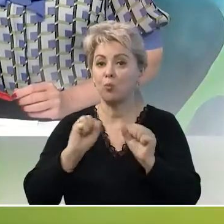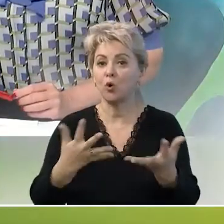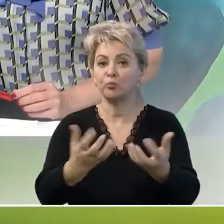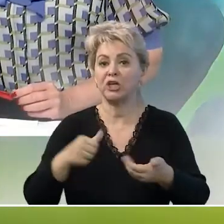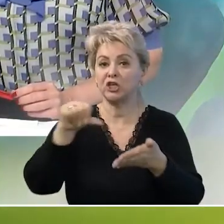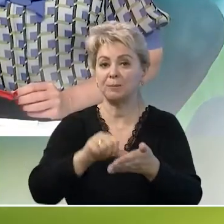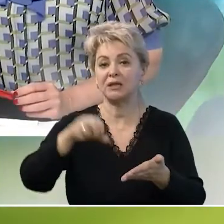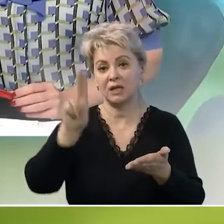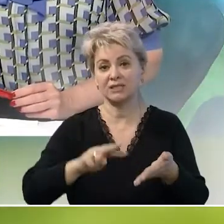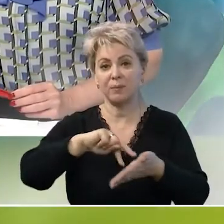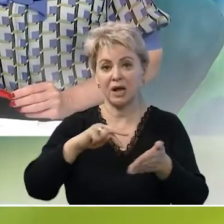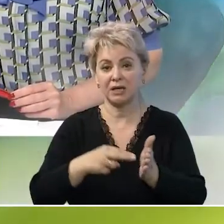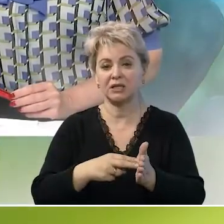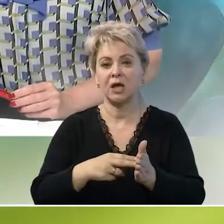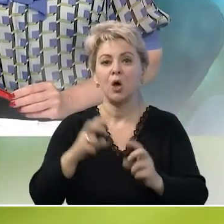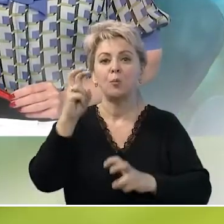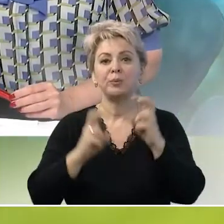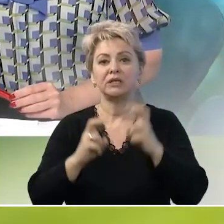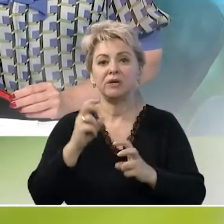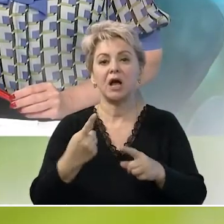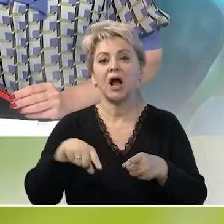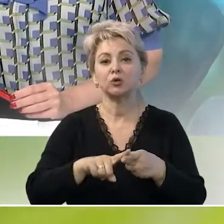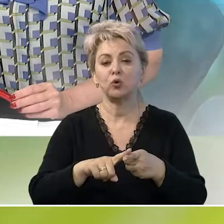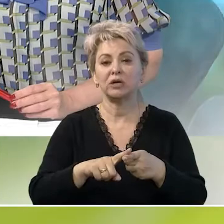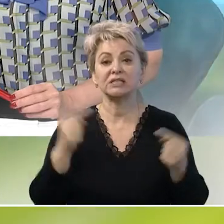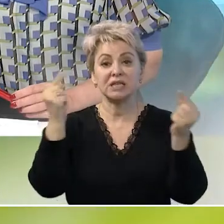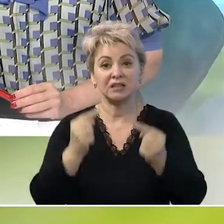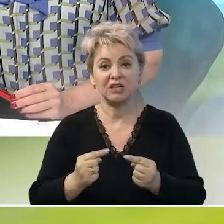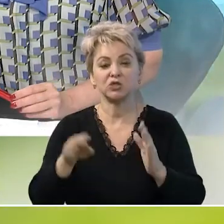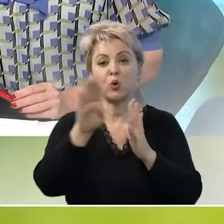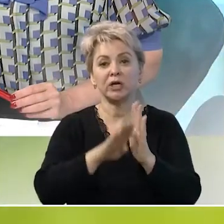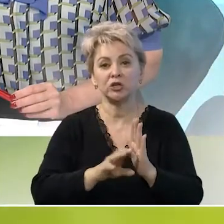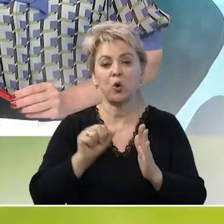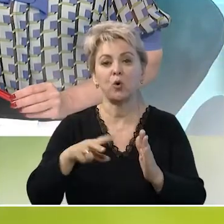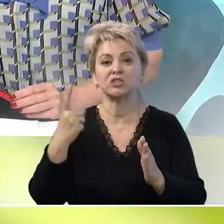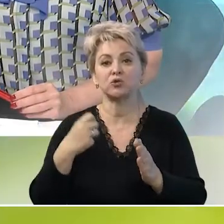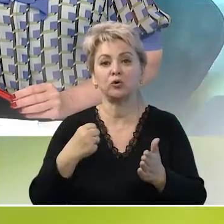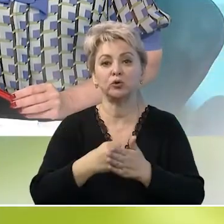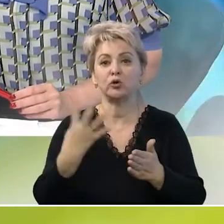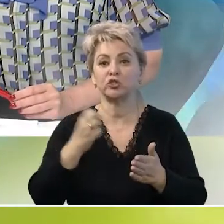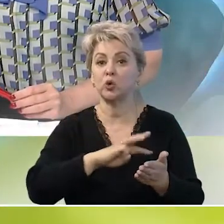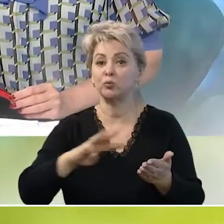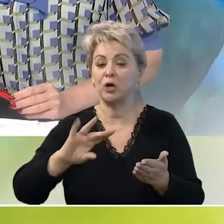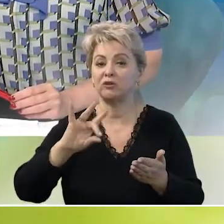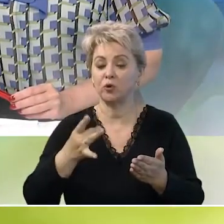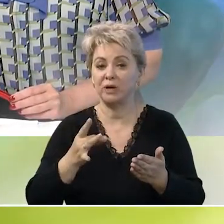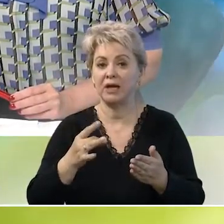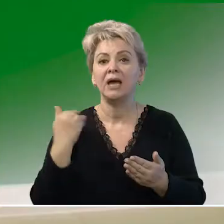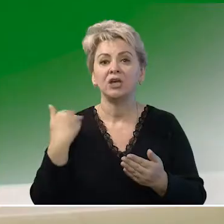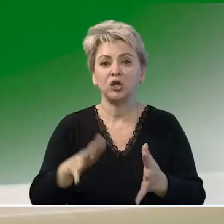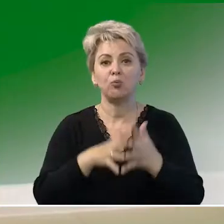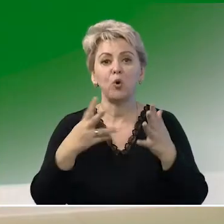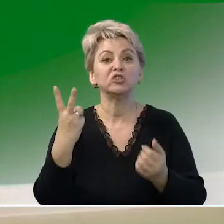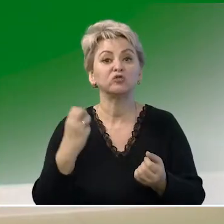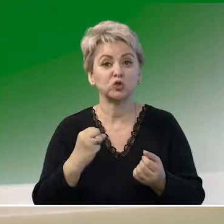могут принимать участие в нацпроекте? Предприятия, которые соответствуют критериям от 100 до 400 миллионов, их